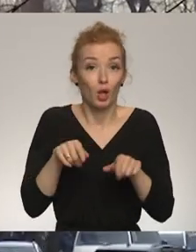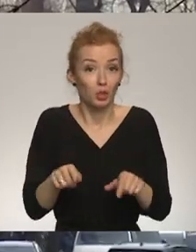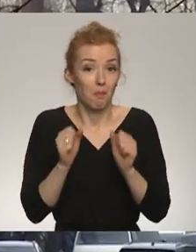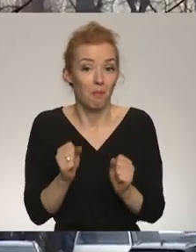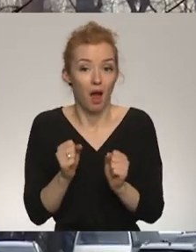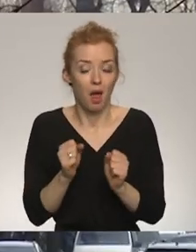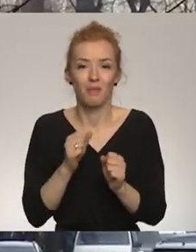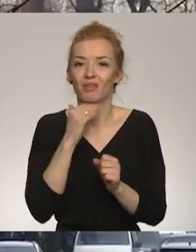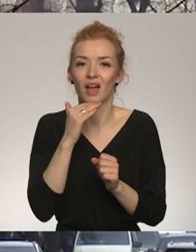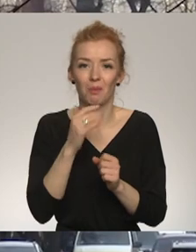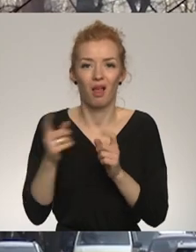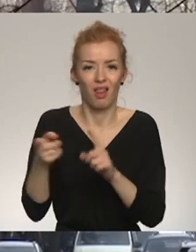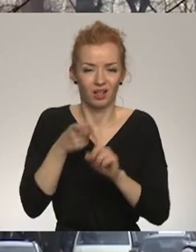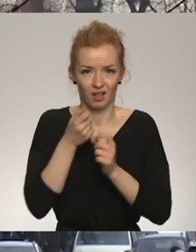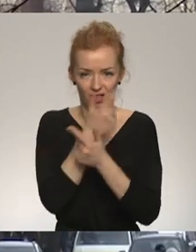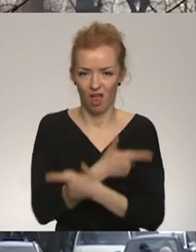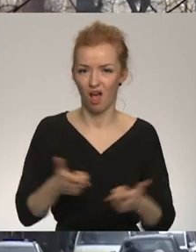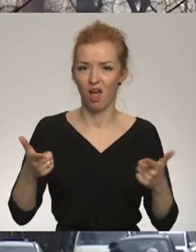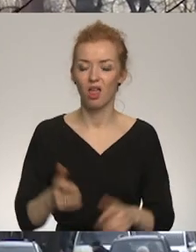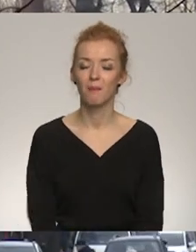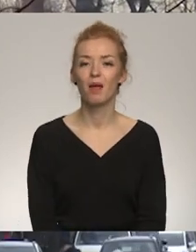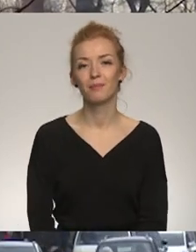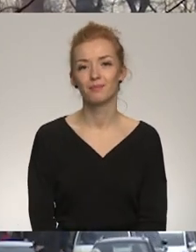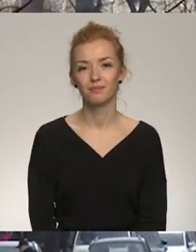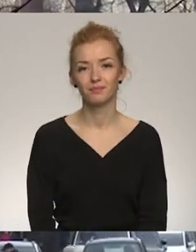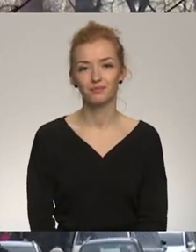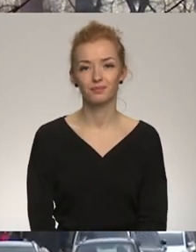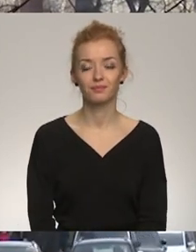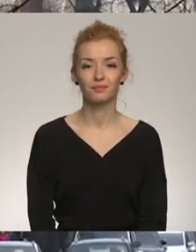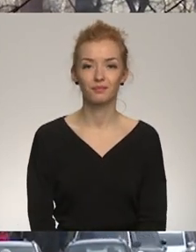nevēlas piesaukt nelaimi. Emīls Višķers, Rēni Žagriņš, Vidzemes televīzija.